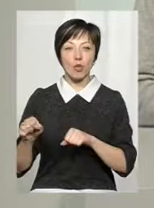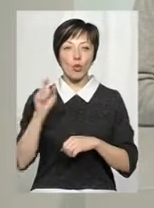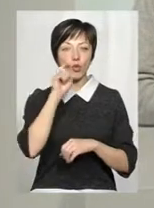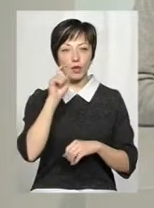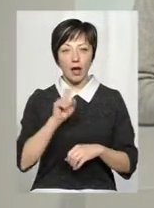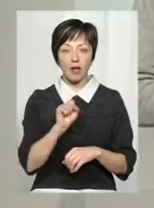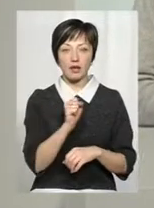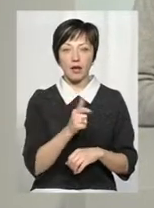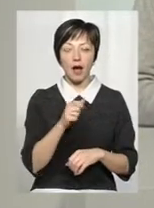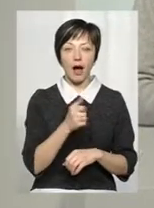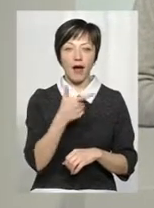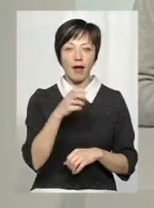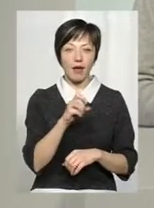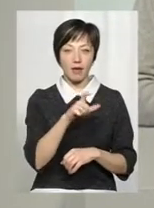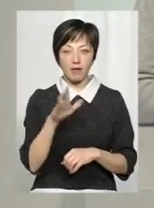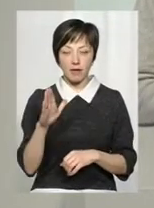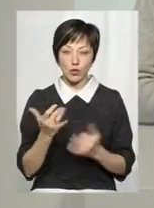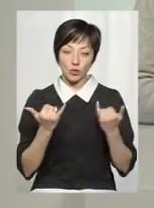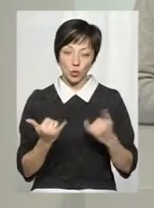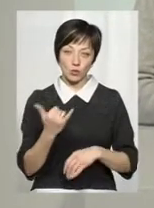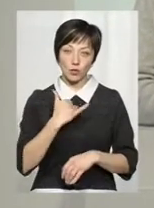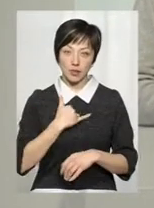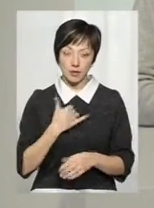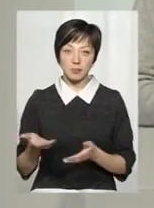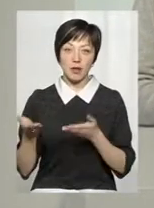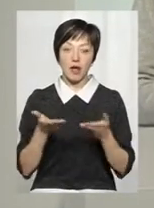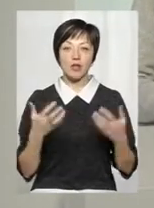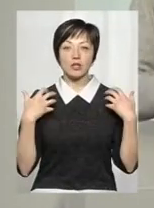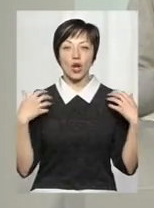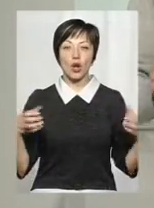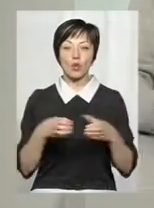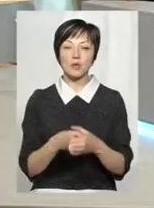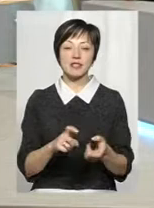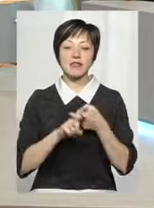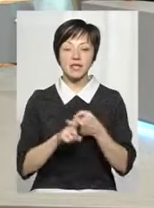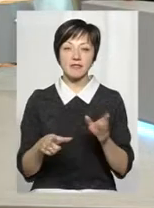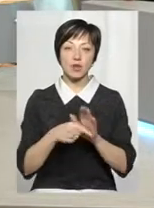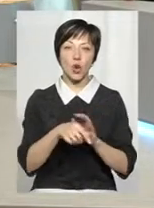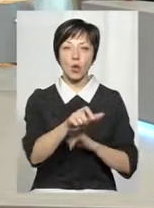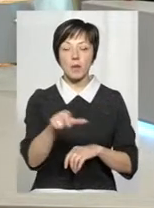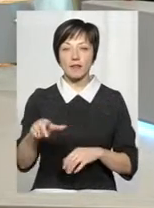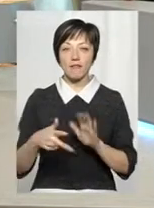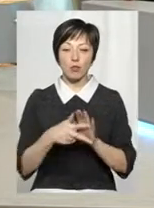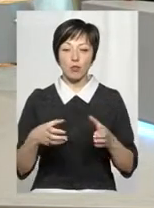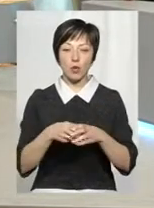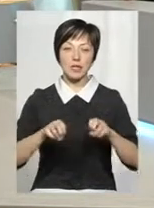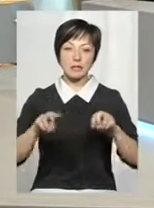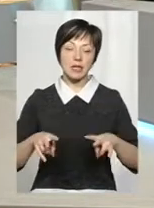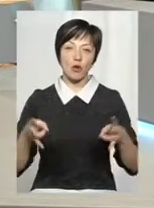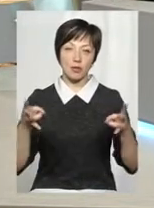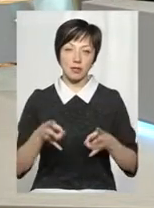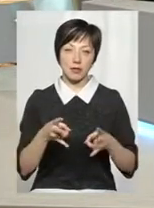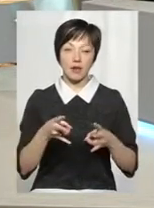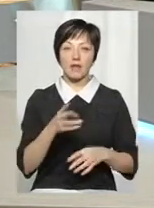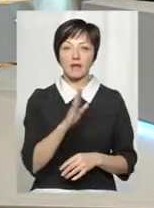України Андрій Агєєв. Сьогодні до нас у студію завітав начальник групи зв'язків з громадськістю 8-го полку спеціального призначення